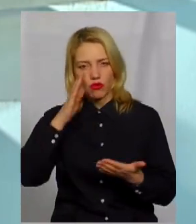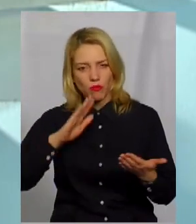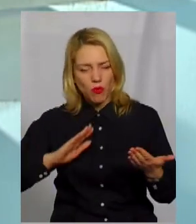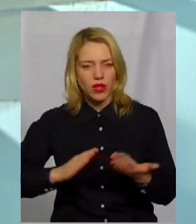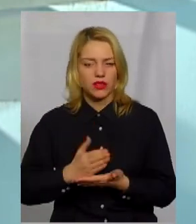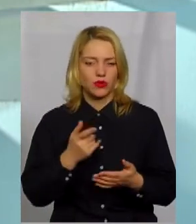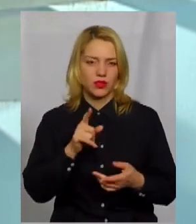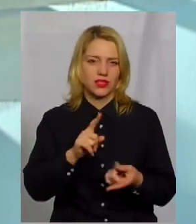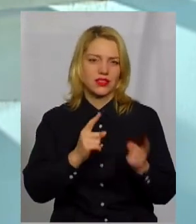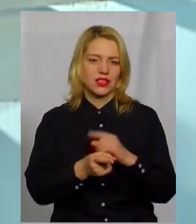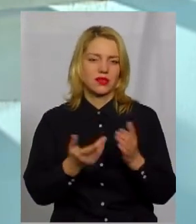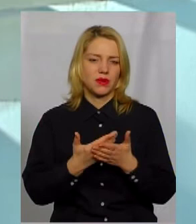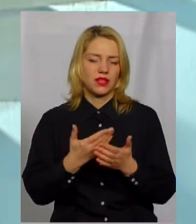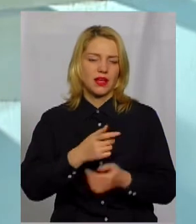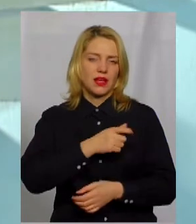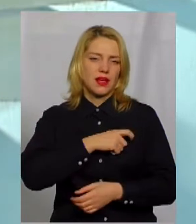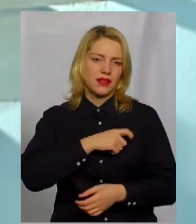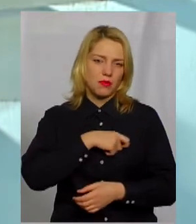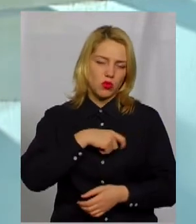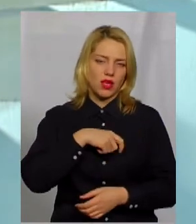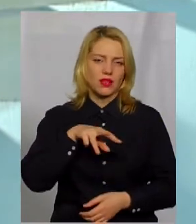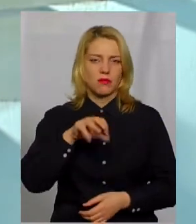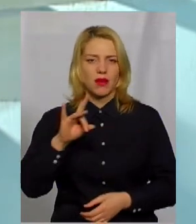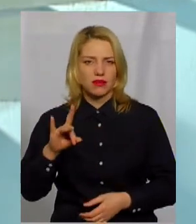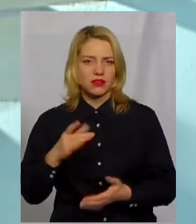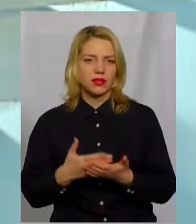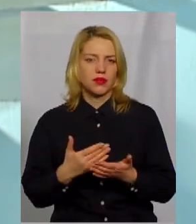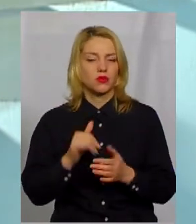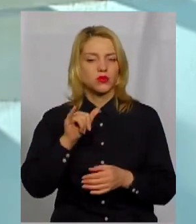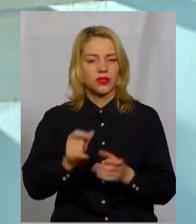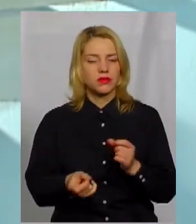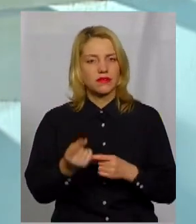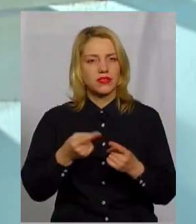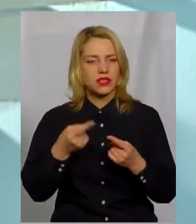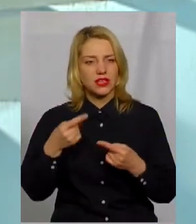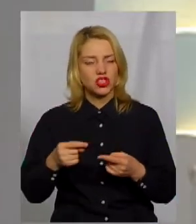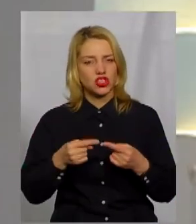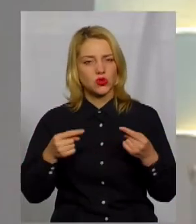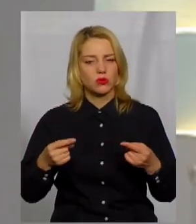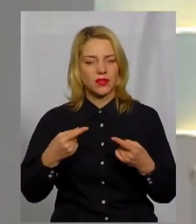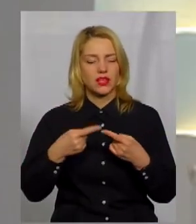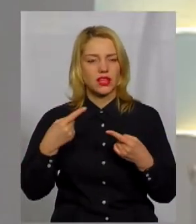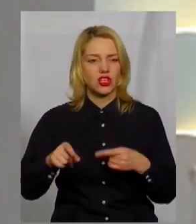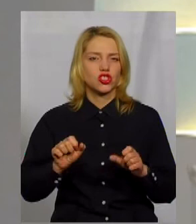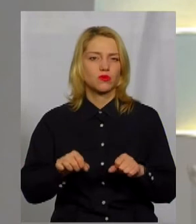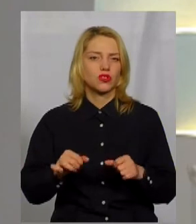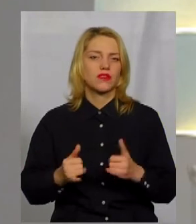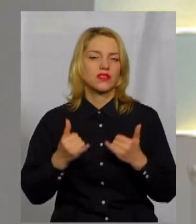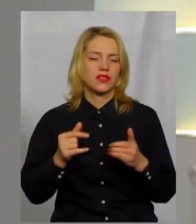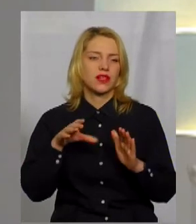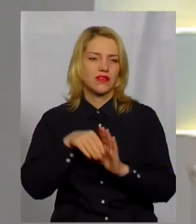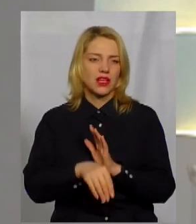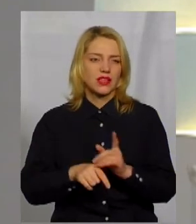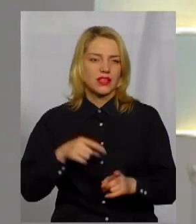чи мером, чи представником народу, в тебе з'являється трошки інший інструмент і трошки інші можливості для втілення змін.